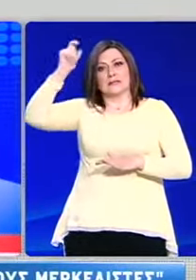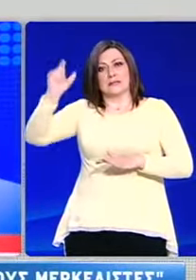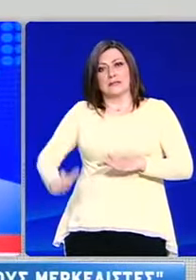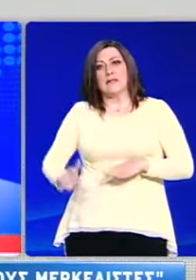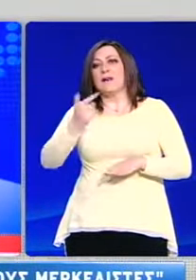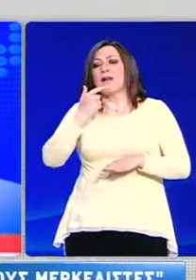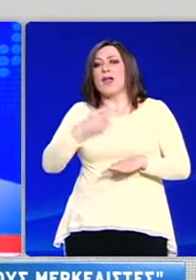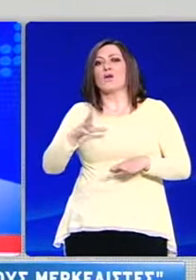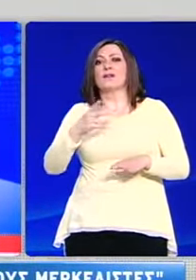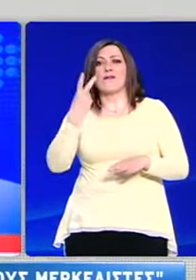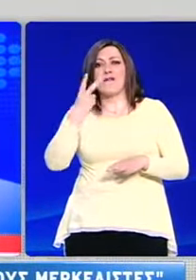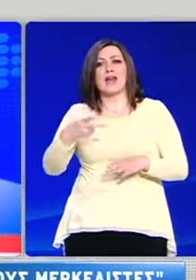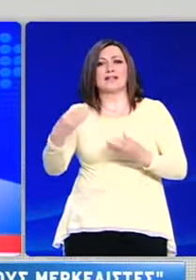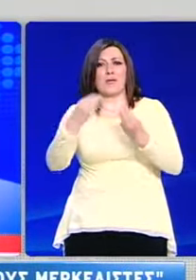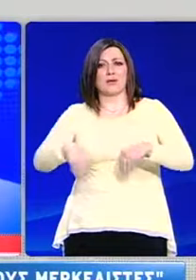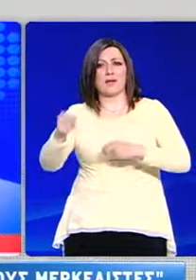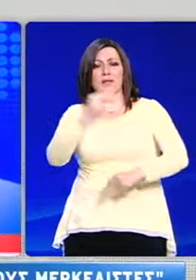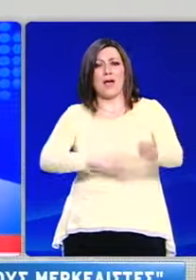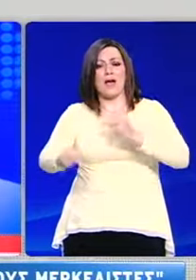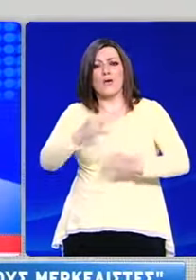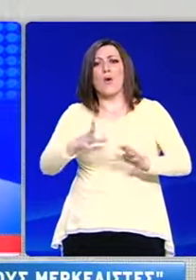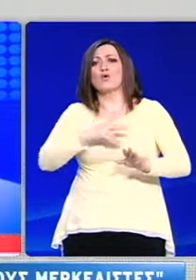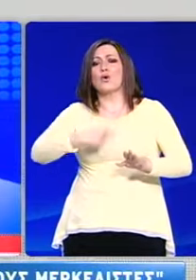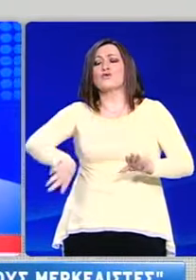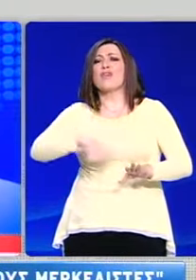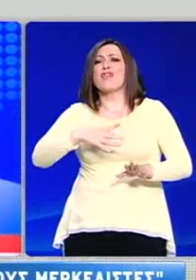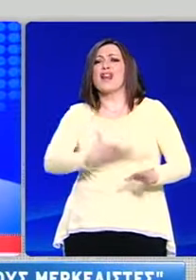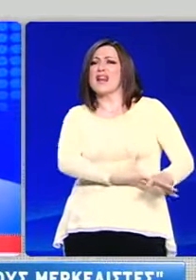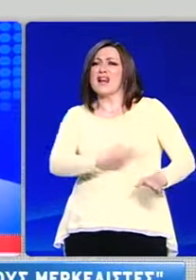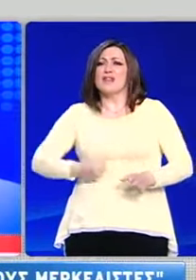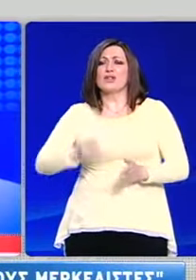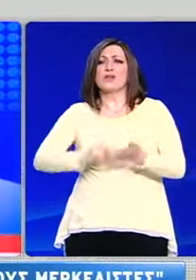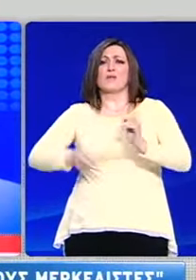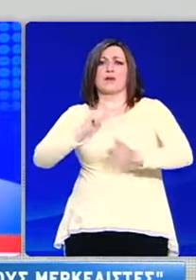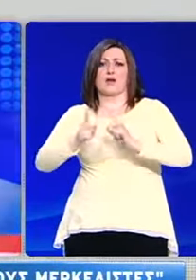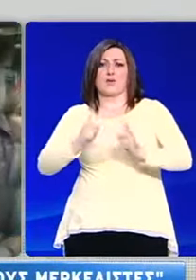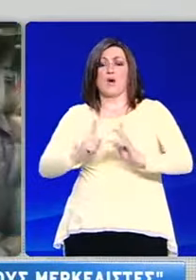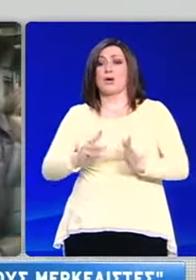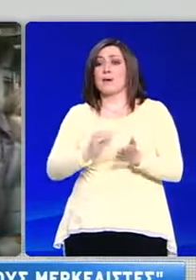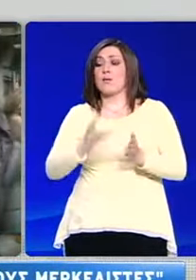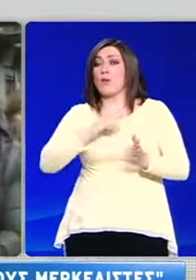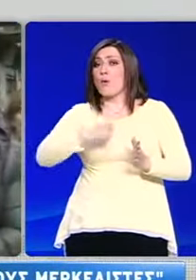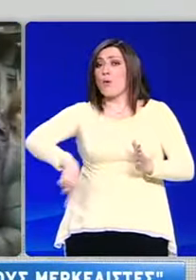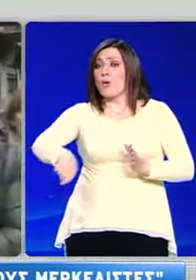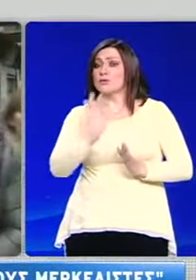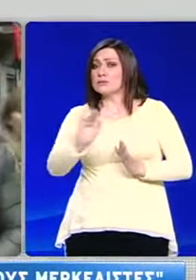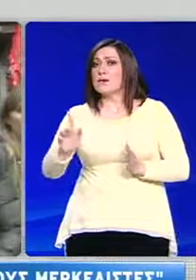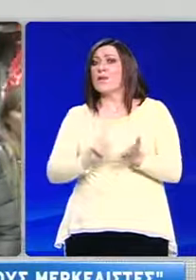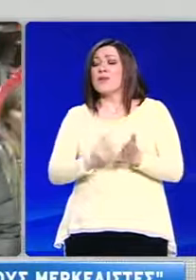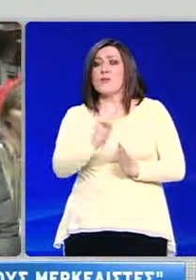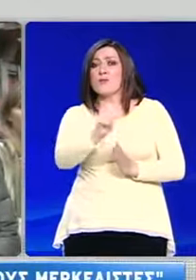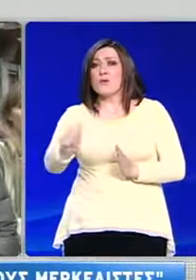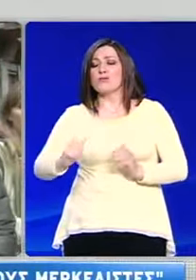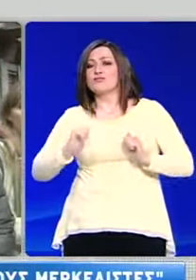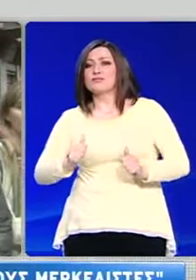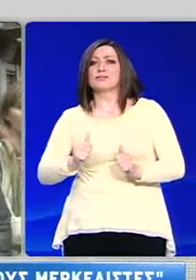αποτιμά το αποτέλεσμα του πρώτου γύρου των αυτοδιοικητικών εκλογών ο Αλέξης Τσίπρας, απευθύνοντας κάλεσμα στους πολίτες να πάρουν την τύχη στα χέρια τους